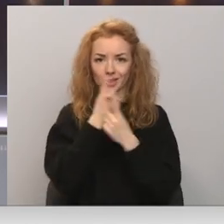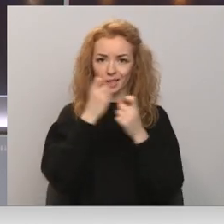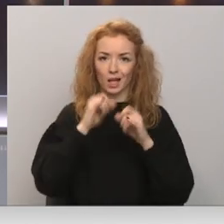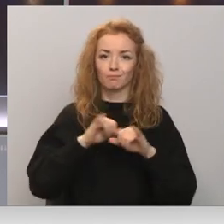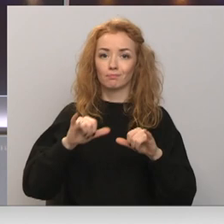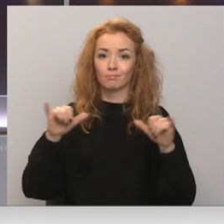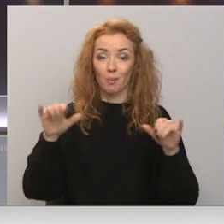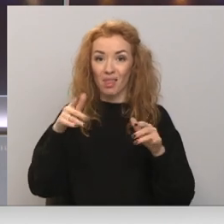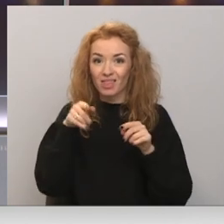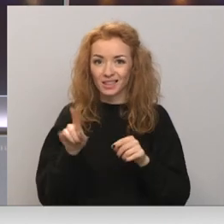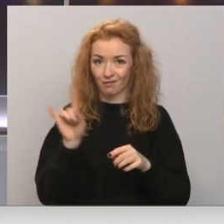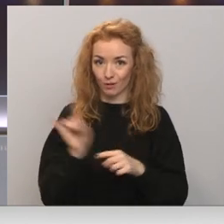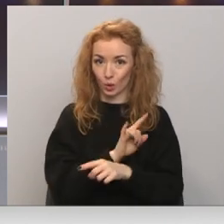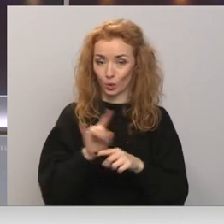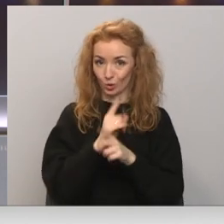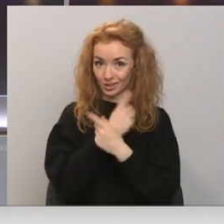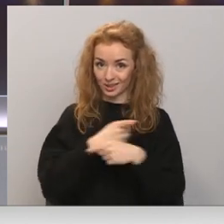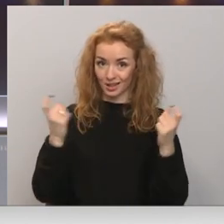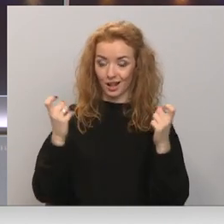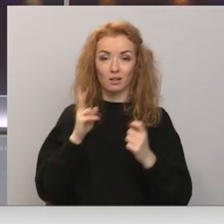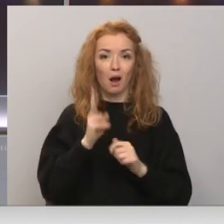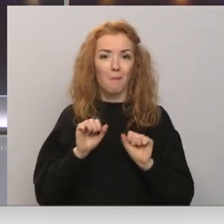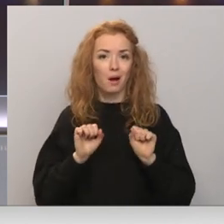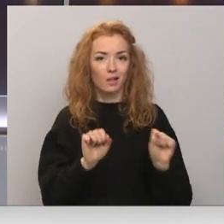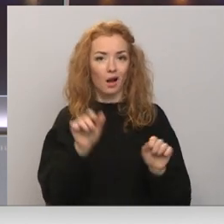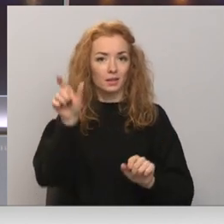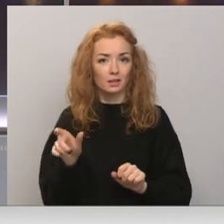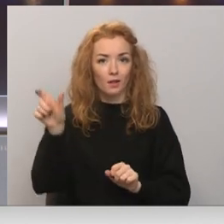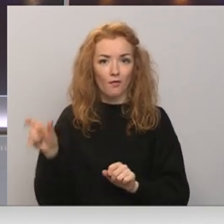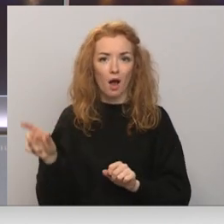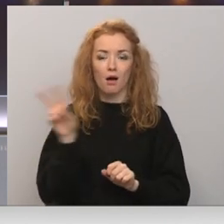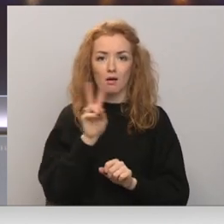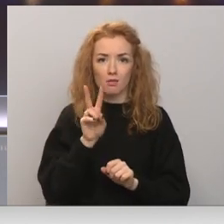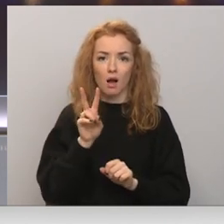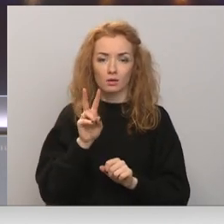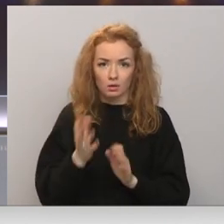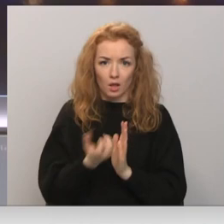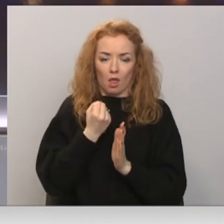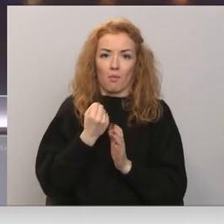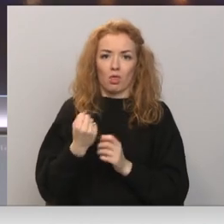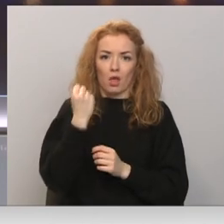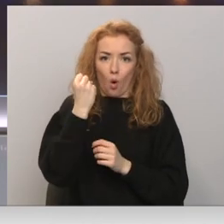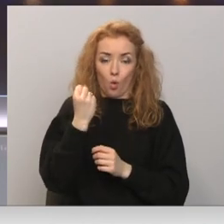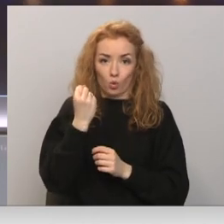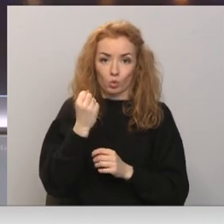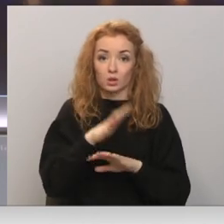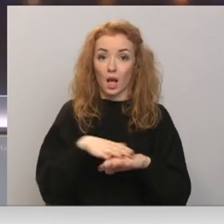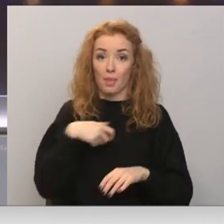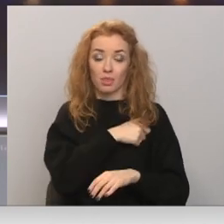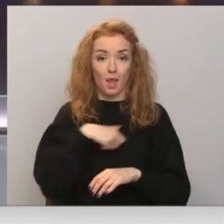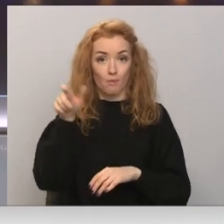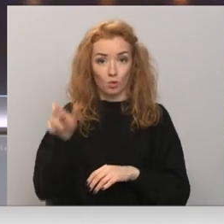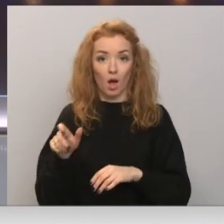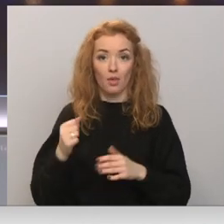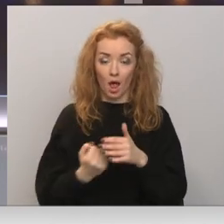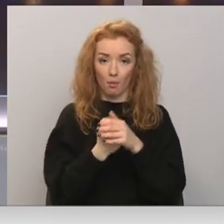kuras nav pārbaudītas, jebkļūst par viltu ziņām? Kā pasargāt cilvēkus, kuris saskars ar draudiem? Kā sajumsdeputāte atbalsta atbildības